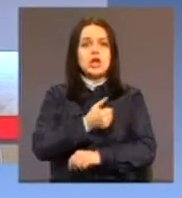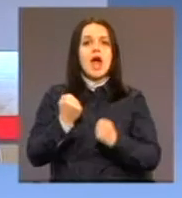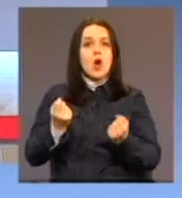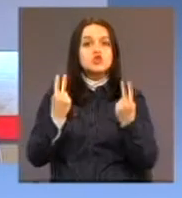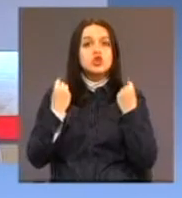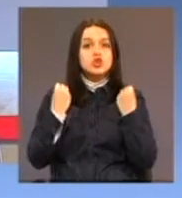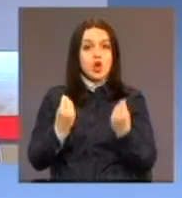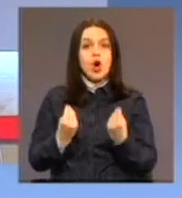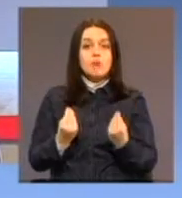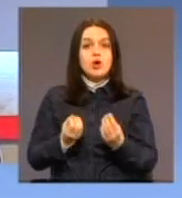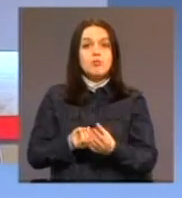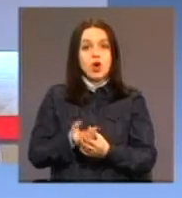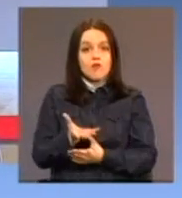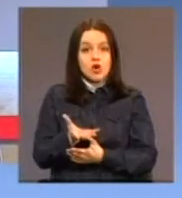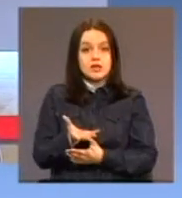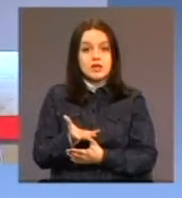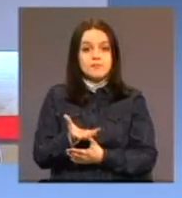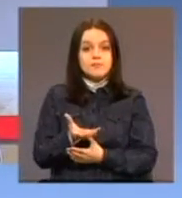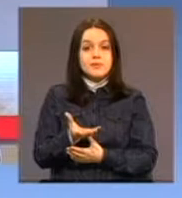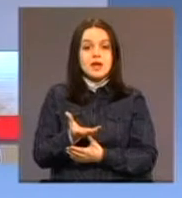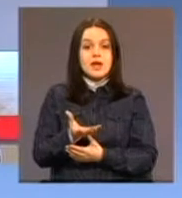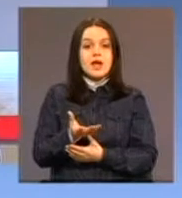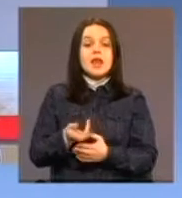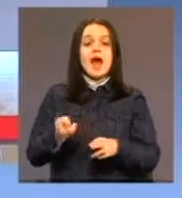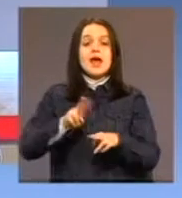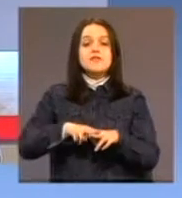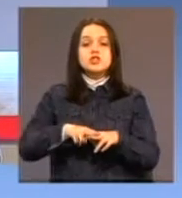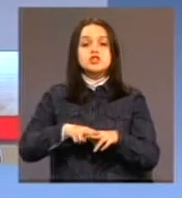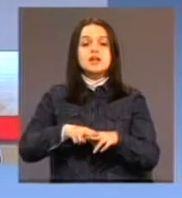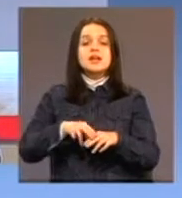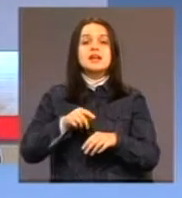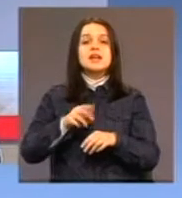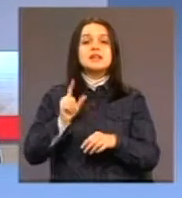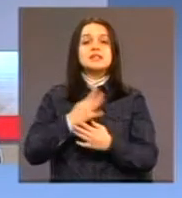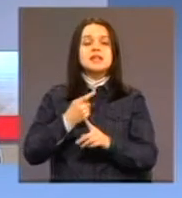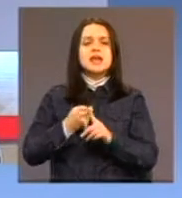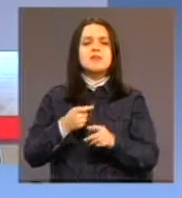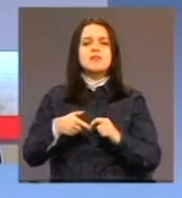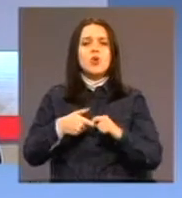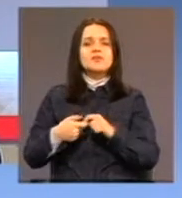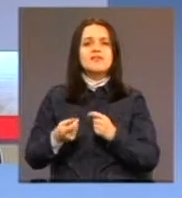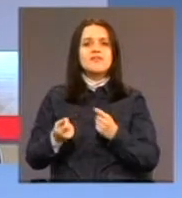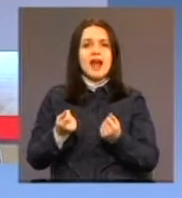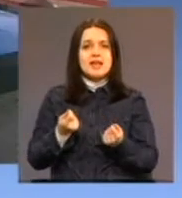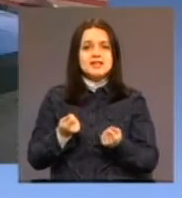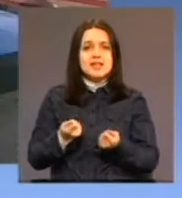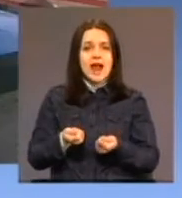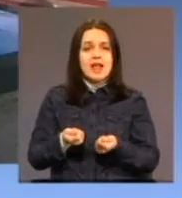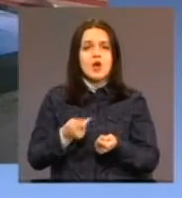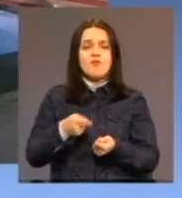provodi. Najveći je rizik bio oko finansiranja, naime, novim zakonima je predviđeno